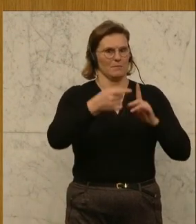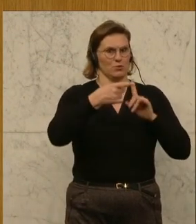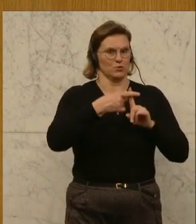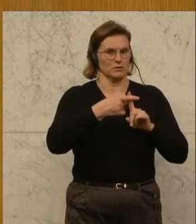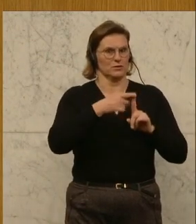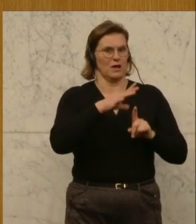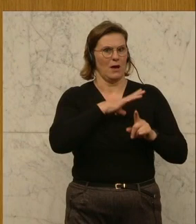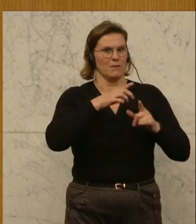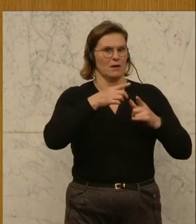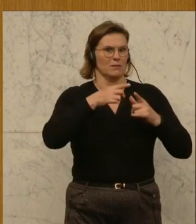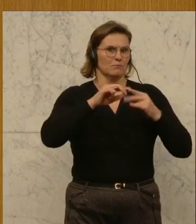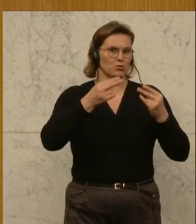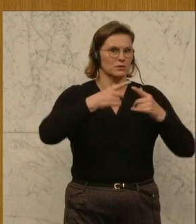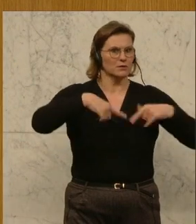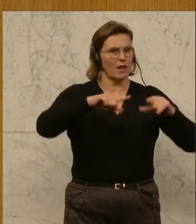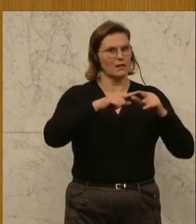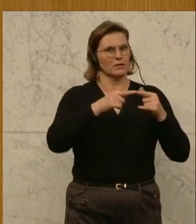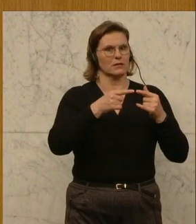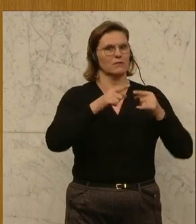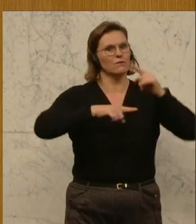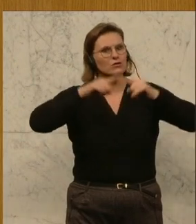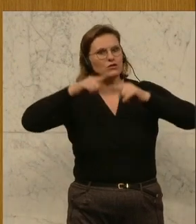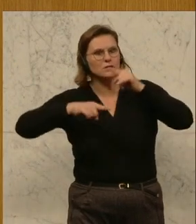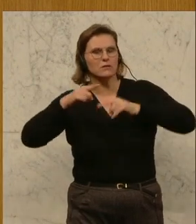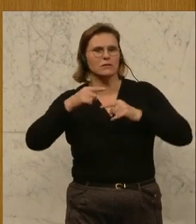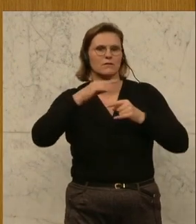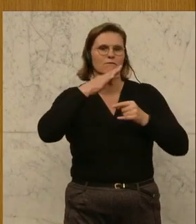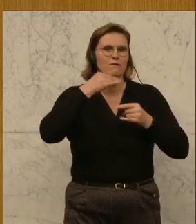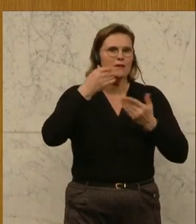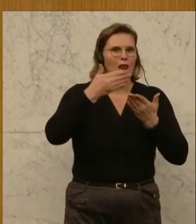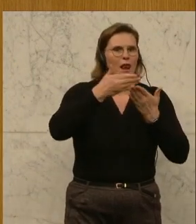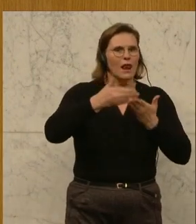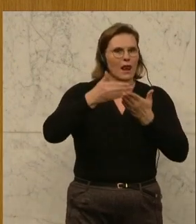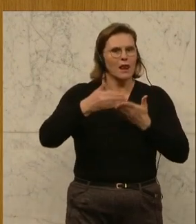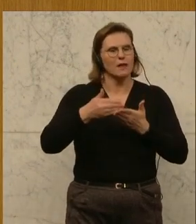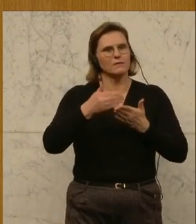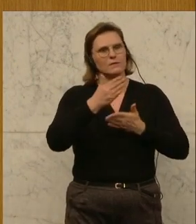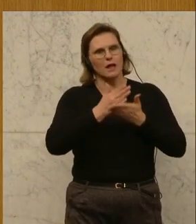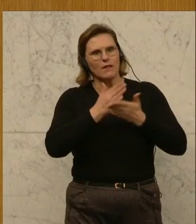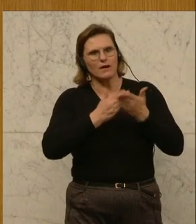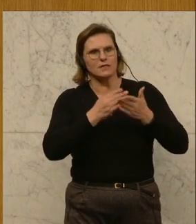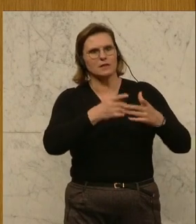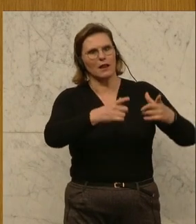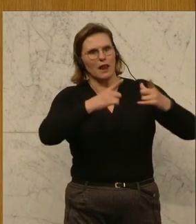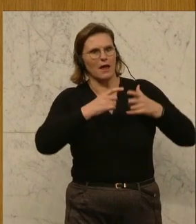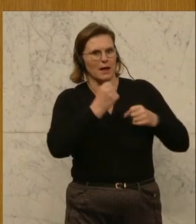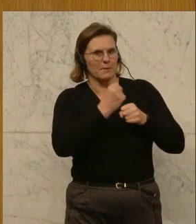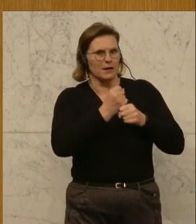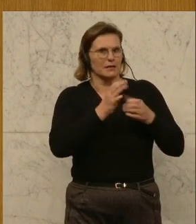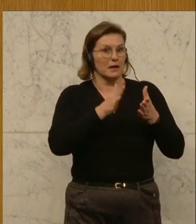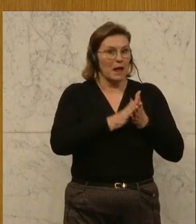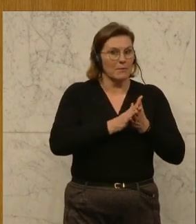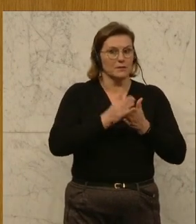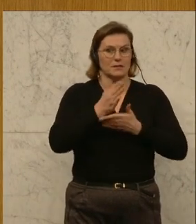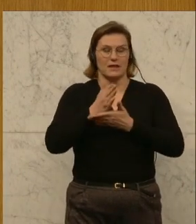Höhen festgelegt. Teilweise funktioniert es mit Leiharbeitern, teilweise nicht. Jetzt wollen wir das